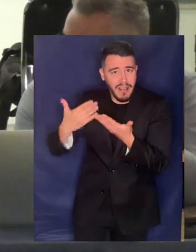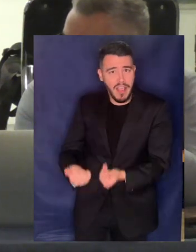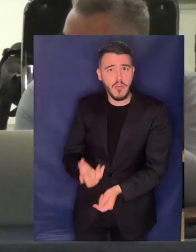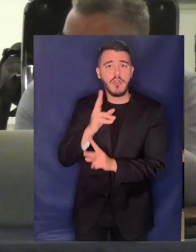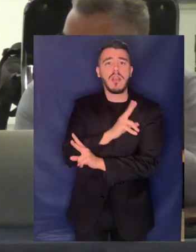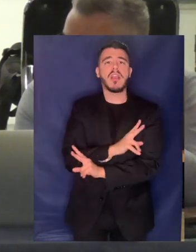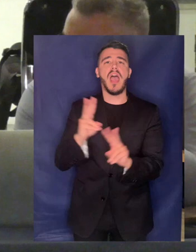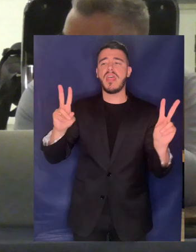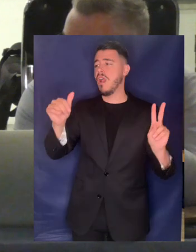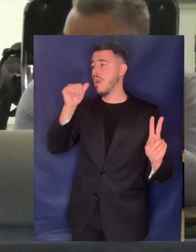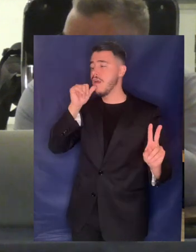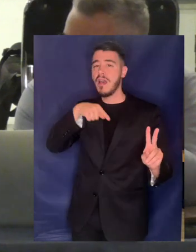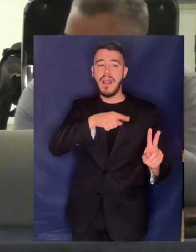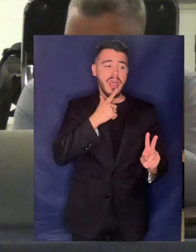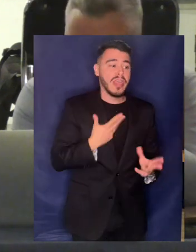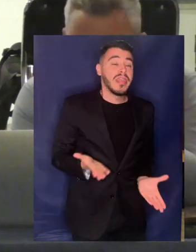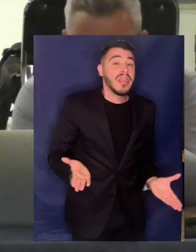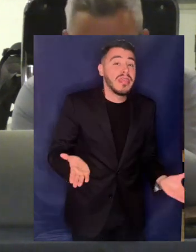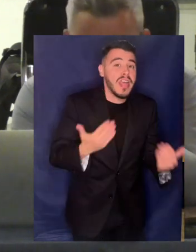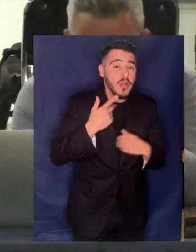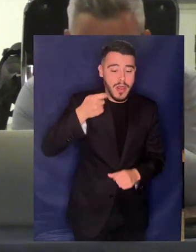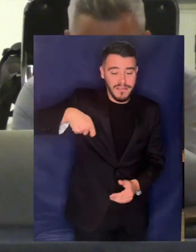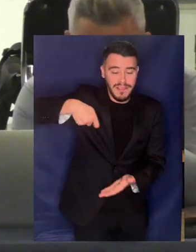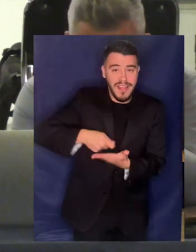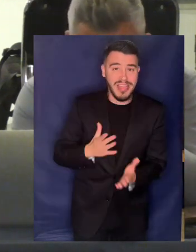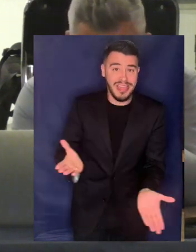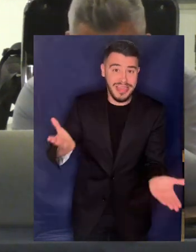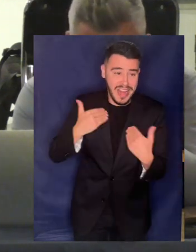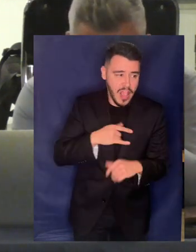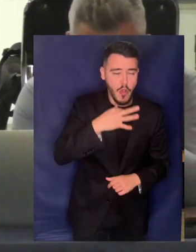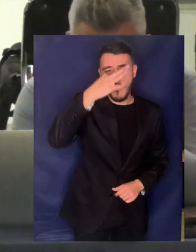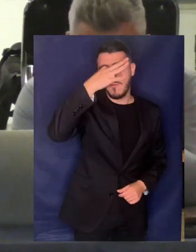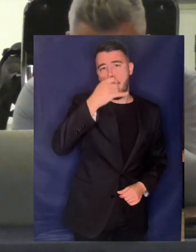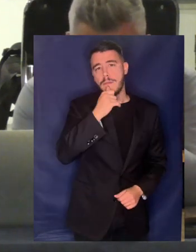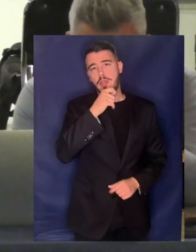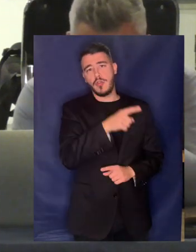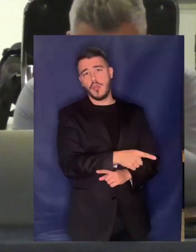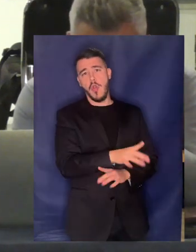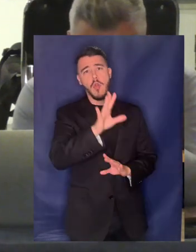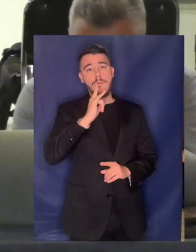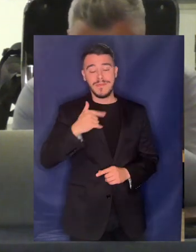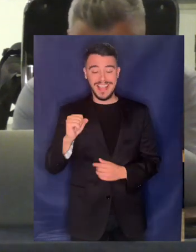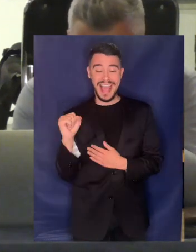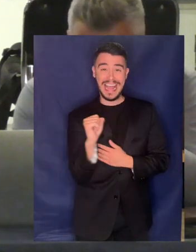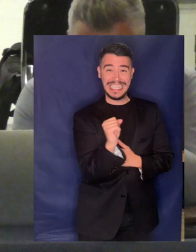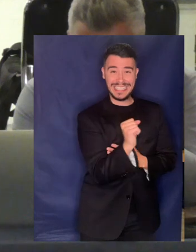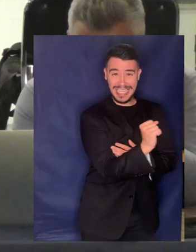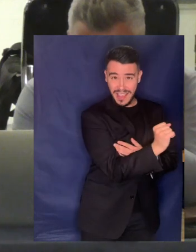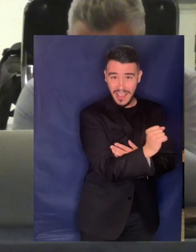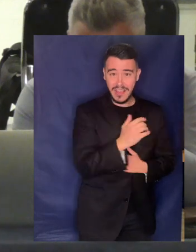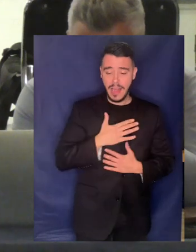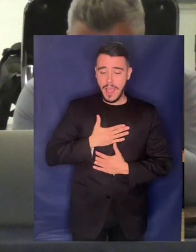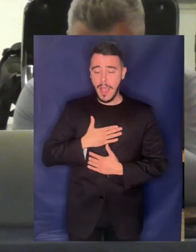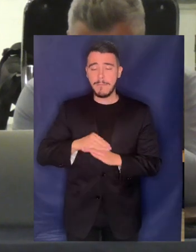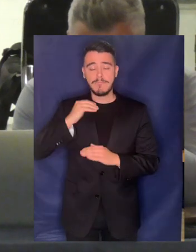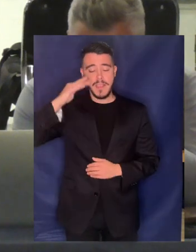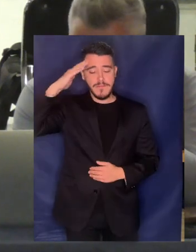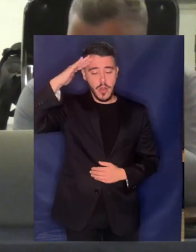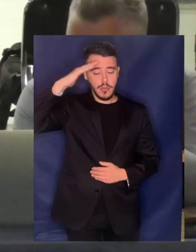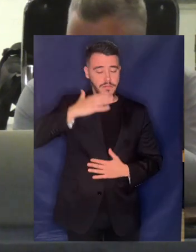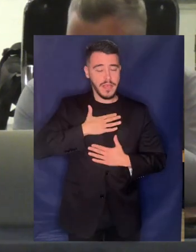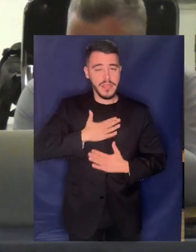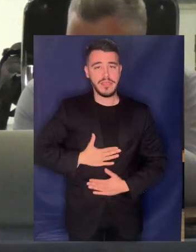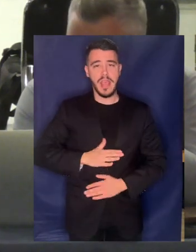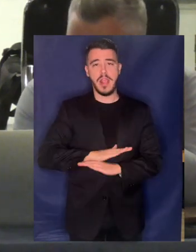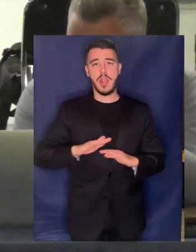πρόσβαση στην αγορά Νομίζω ότι αυτό είναι ταυτικό θέμα για την αριστερά και σε αυτό έχουμε και το ηθικό αλλά και το